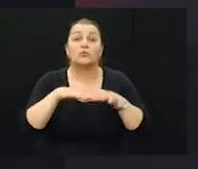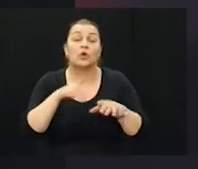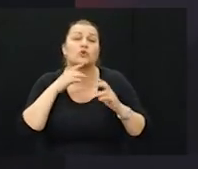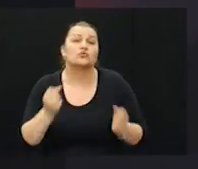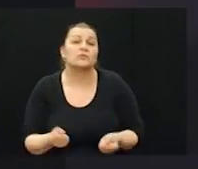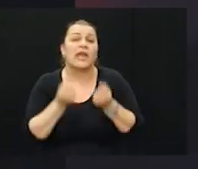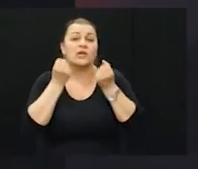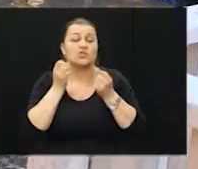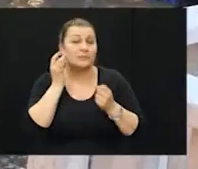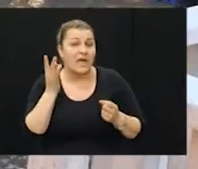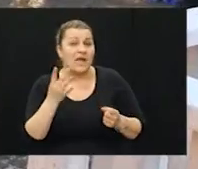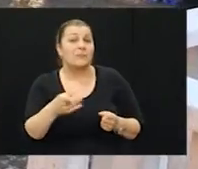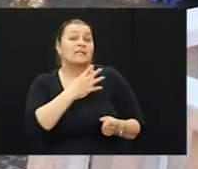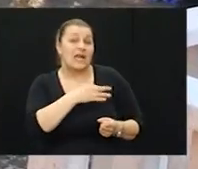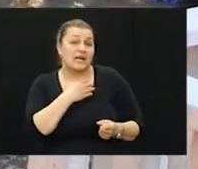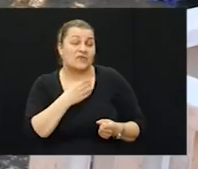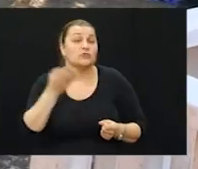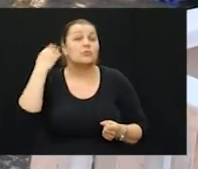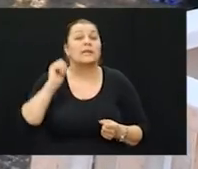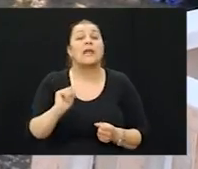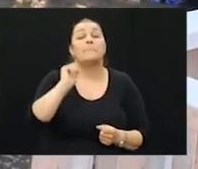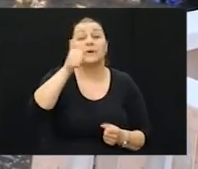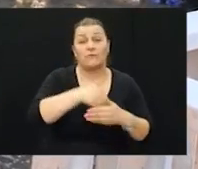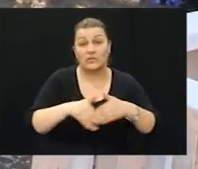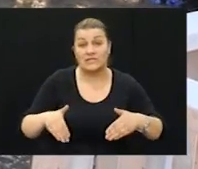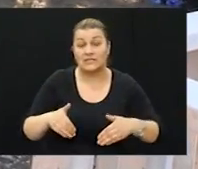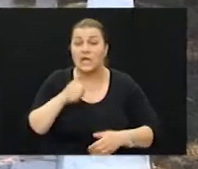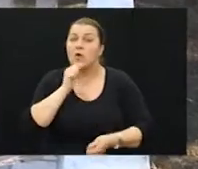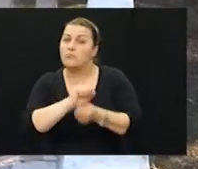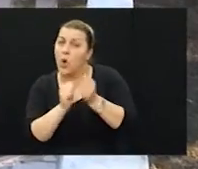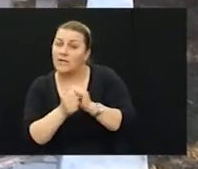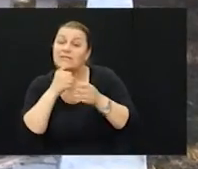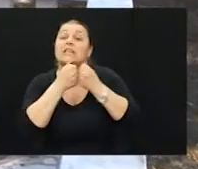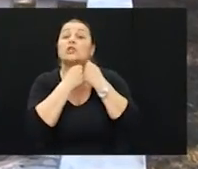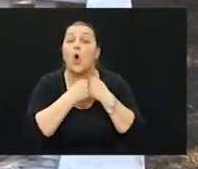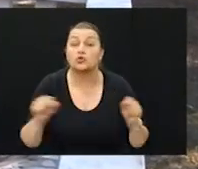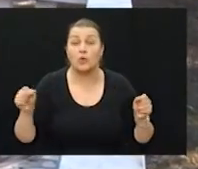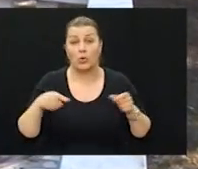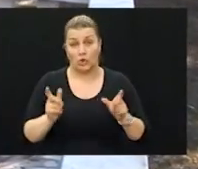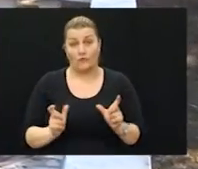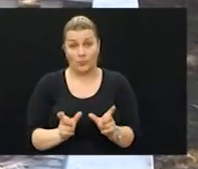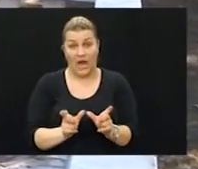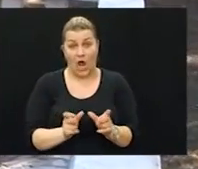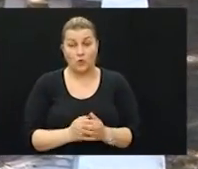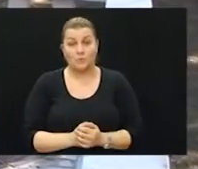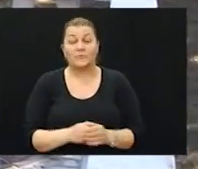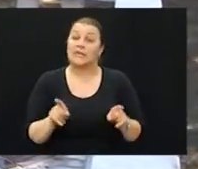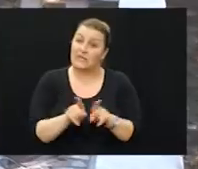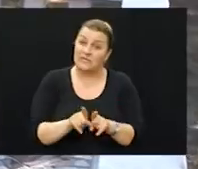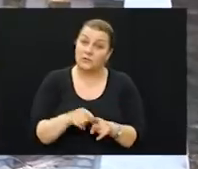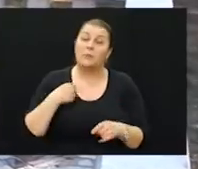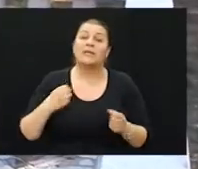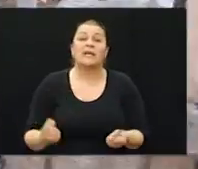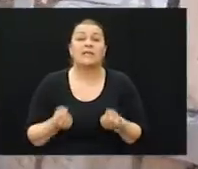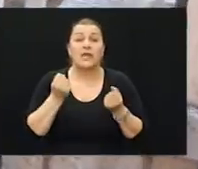tim teškim i sudbonosnim danima za Hrvatsku bili na prvoj crti i borili se i oslobodili branu peruču. Isto tako mi je